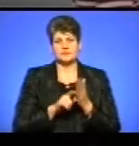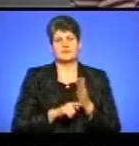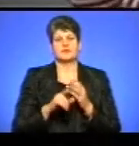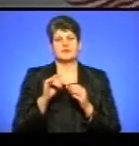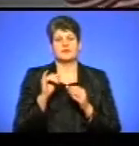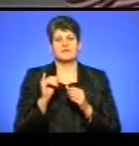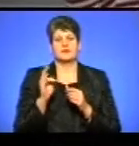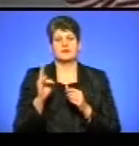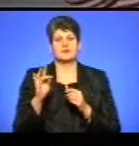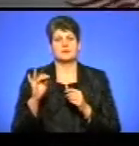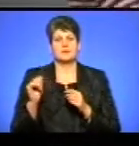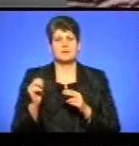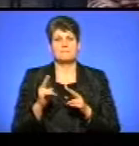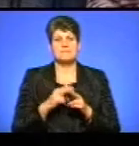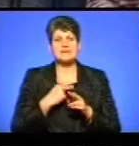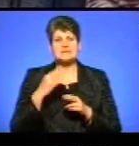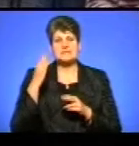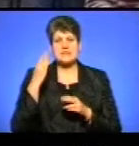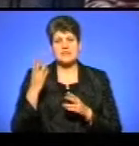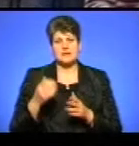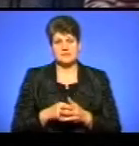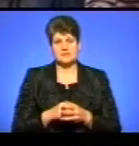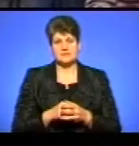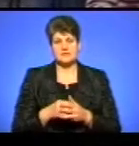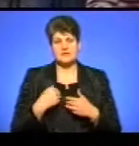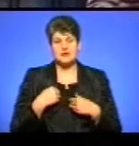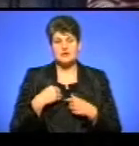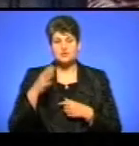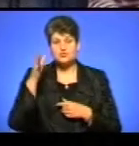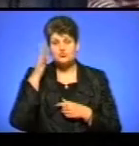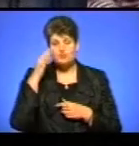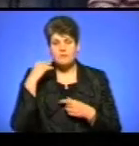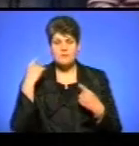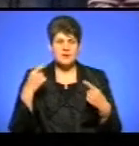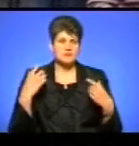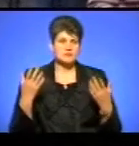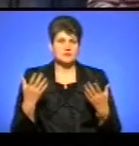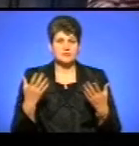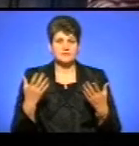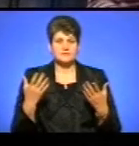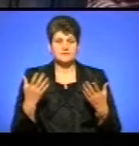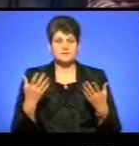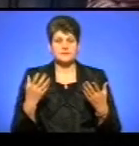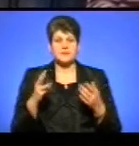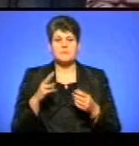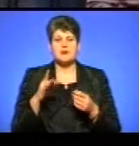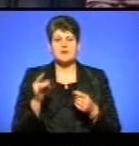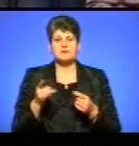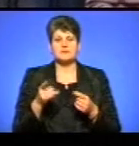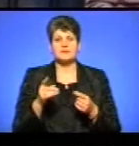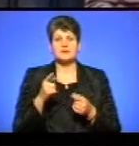-Карого «Без талана». Я з ума зійду, Варка з